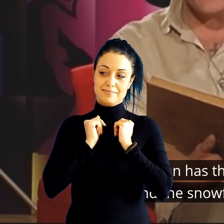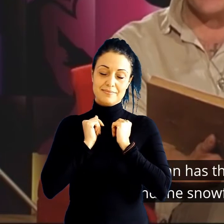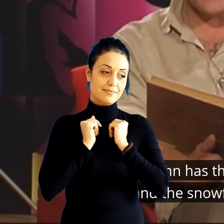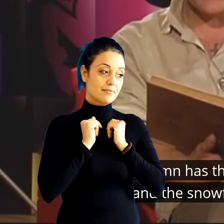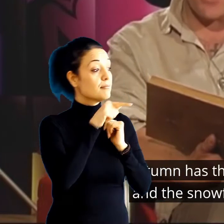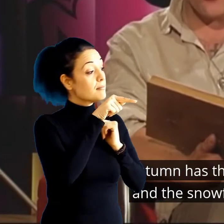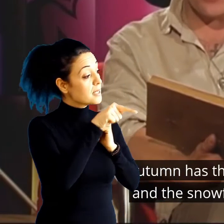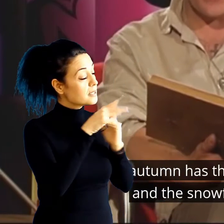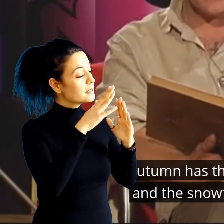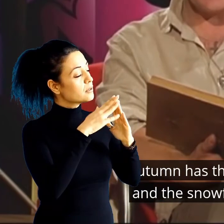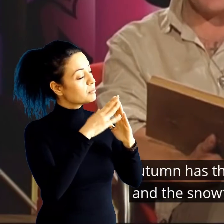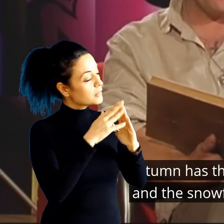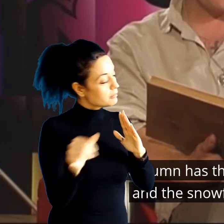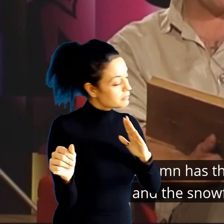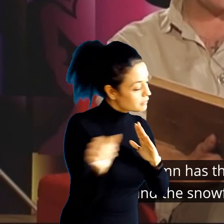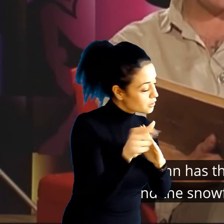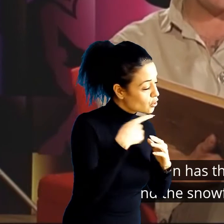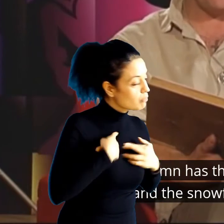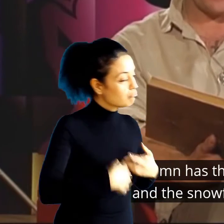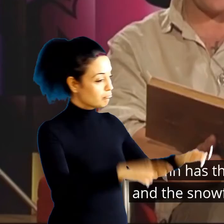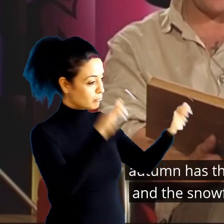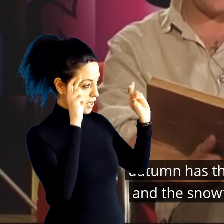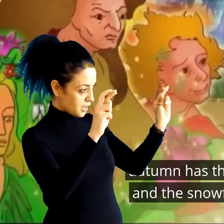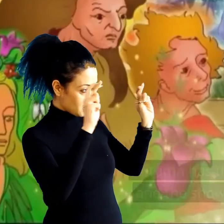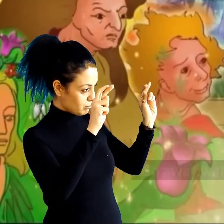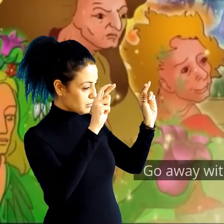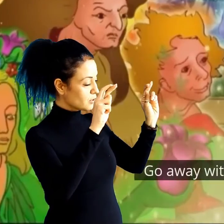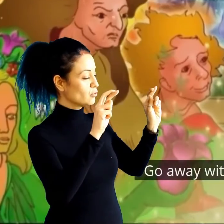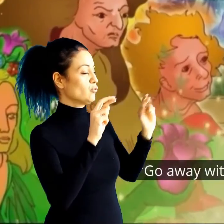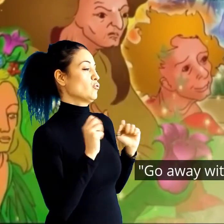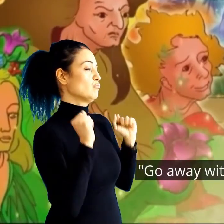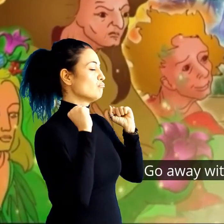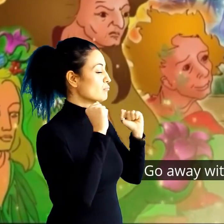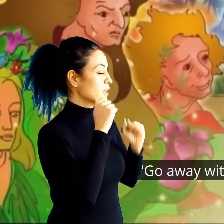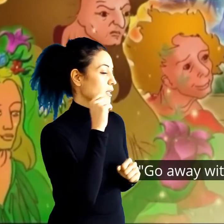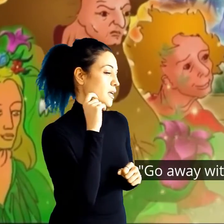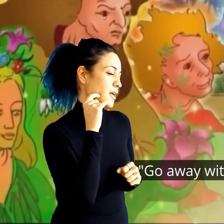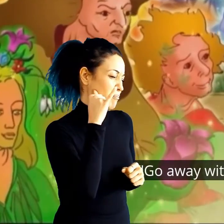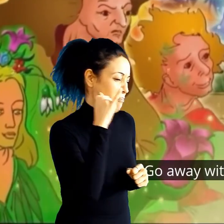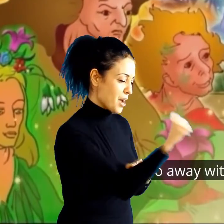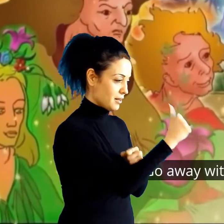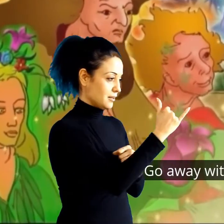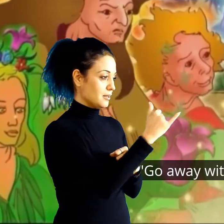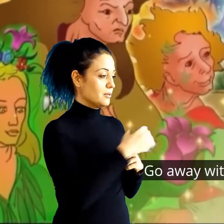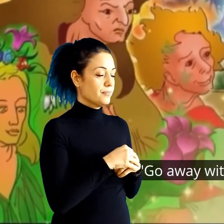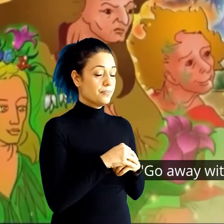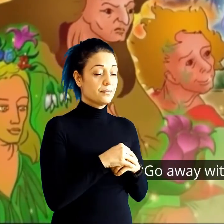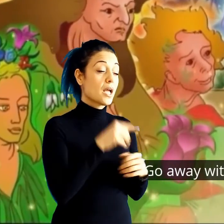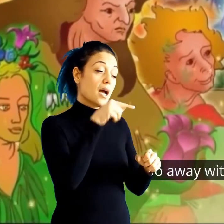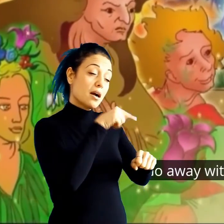снежните снегулки секојаш ме разнежнуваат. Е, со здравије,